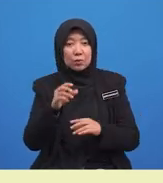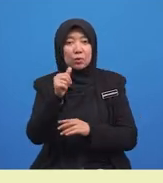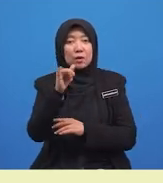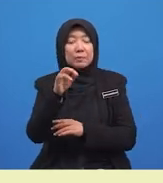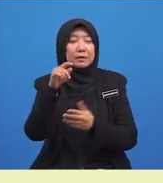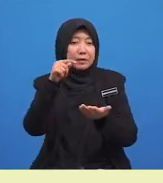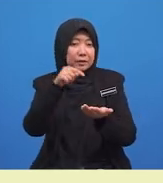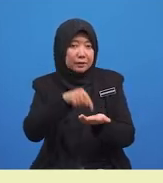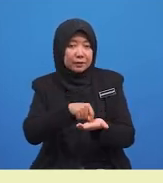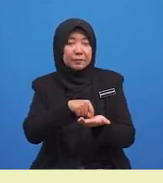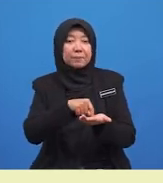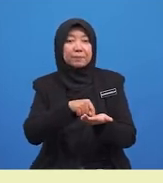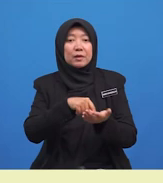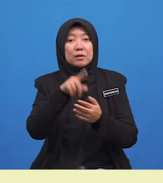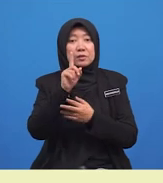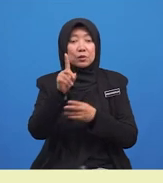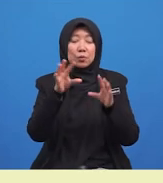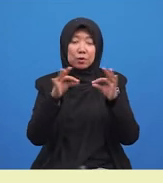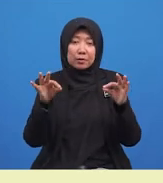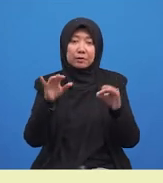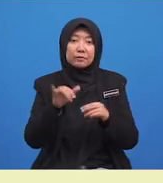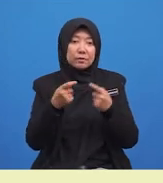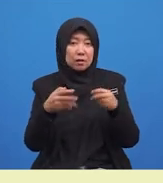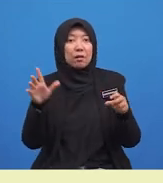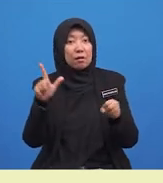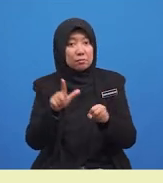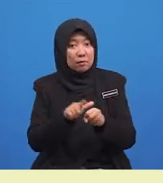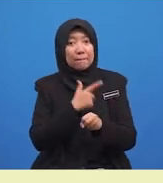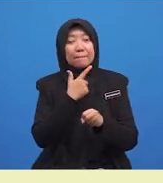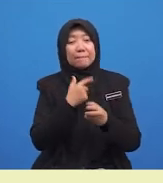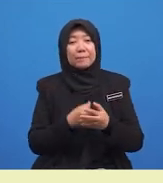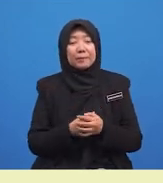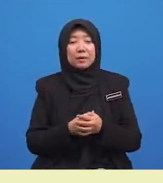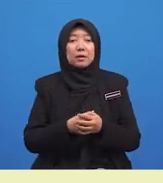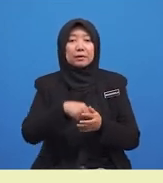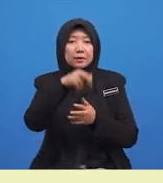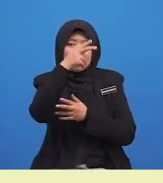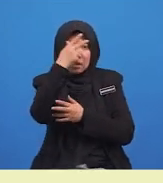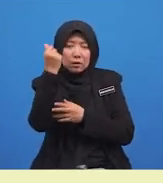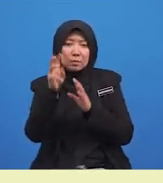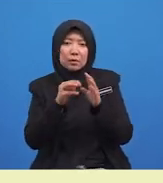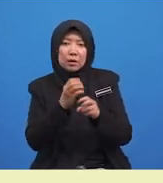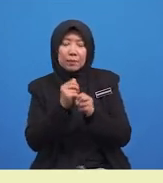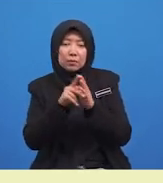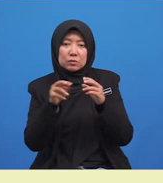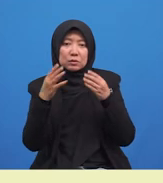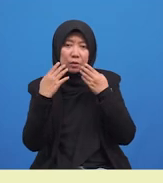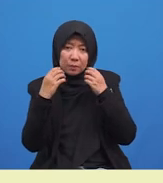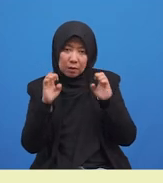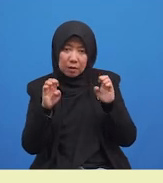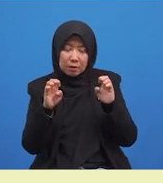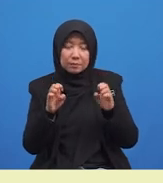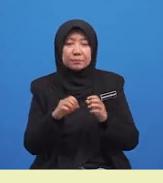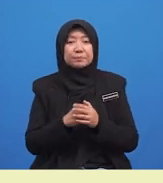Ini merupakan satu ayat yang telah lengkap. Kerana mendapat keputusan cemerlang